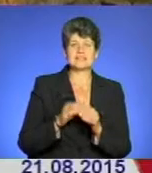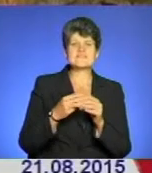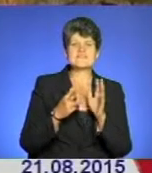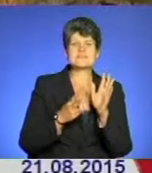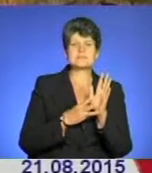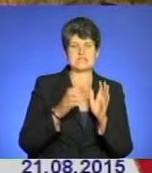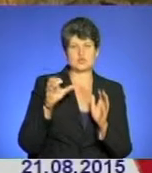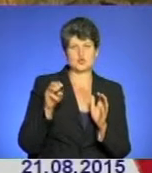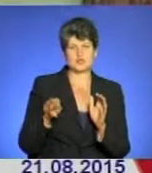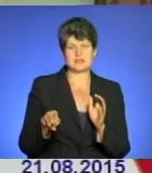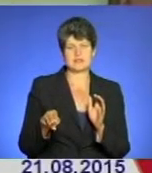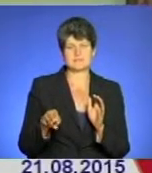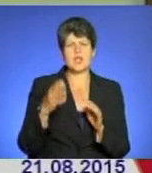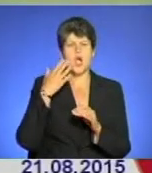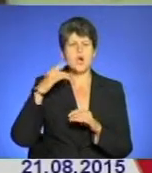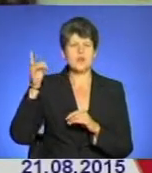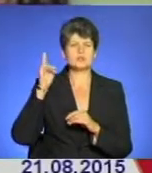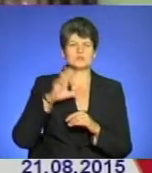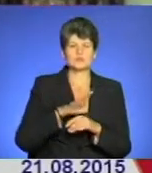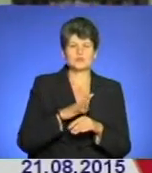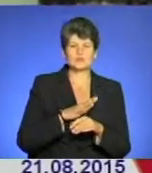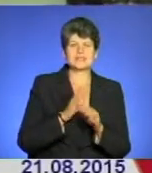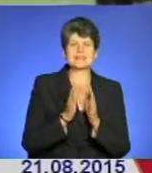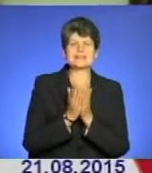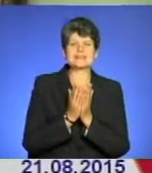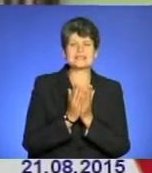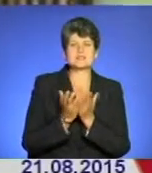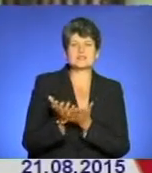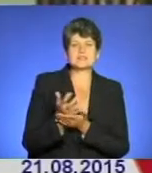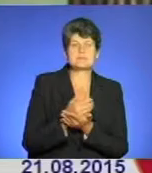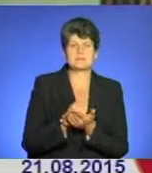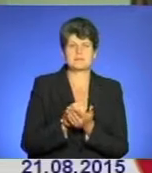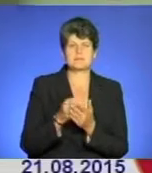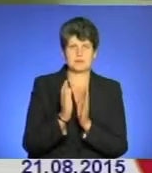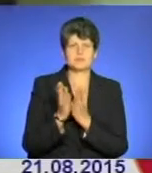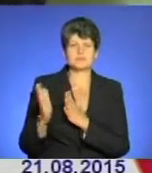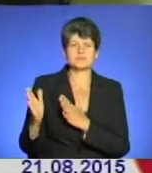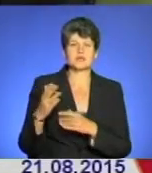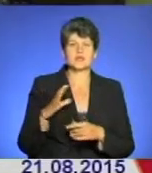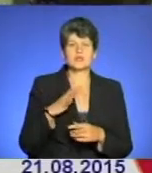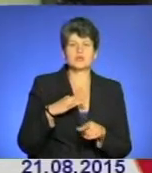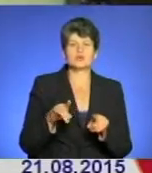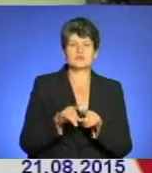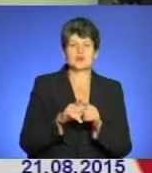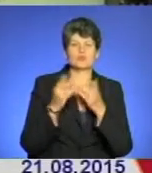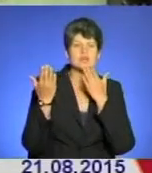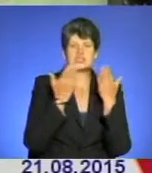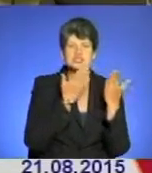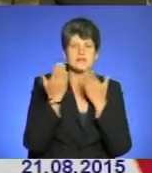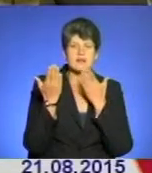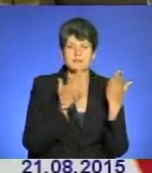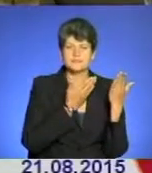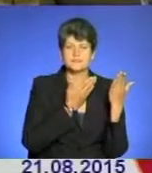-го століття. Колись тут розташовувалася книгозбірня Вишнівецьких, яка слугувала одночасною читальнею.